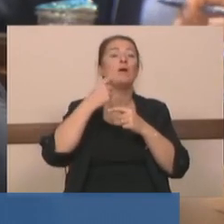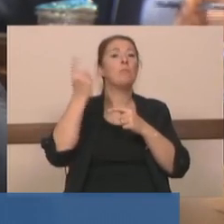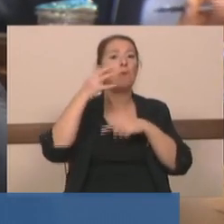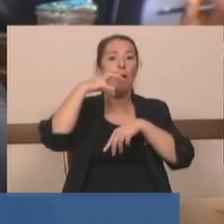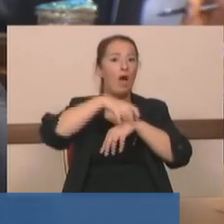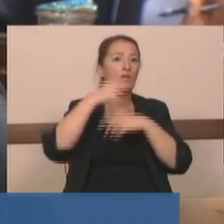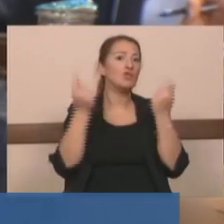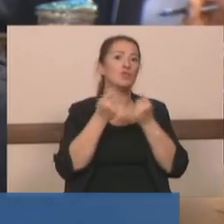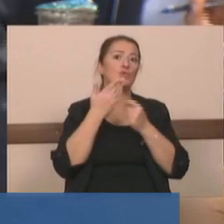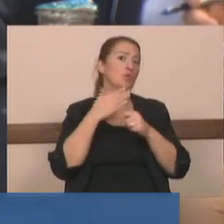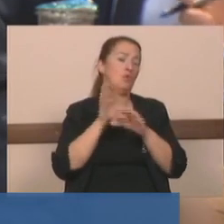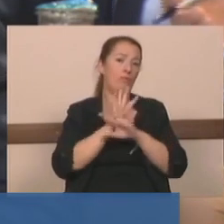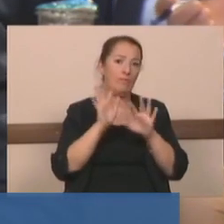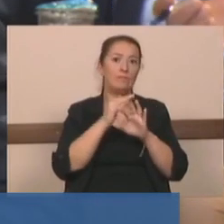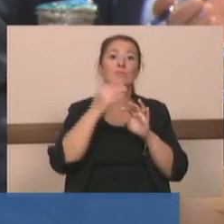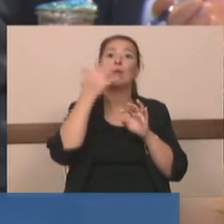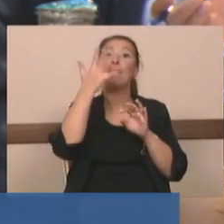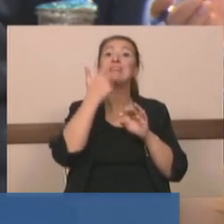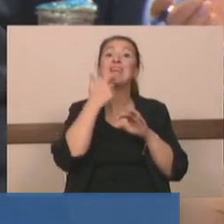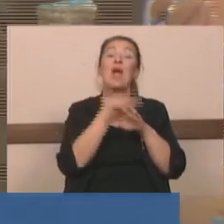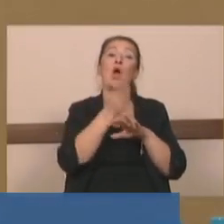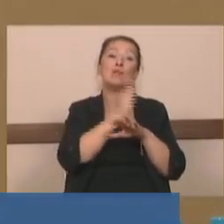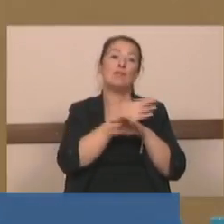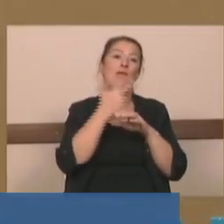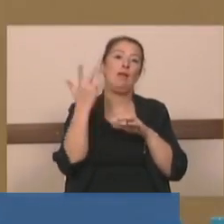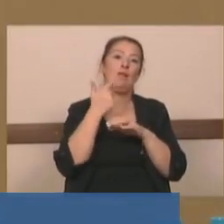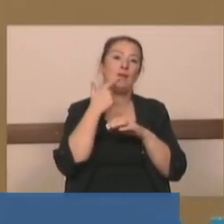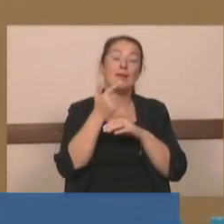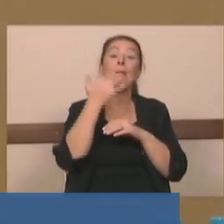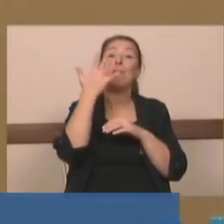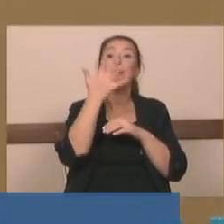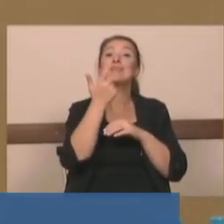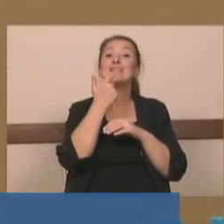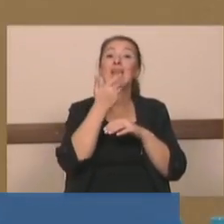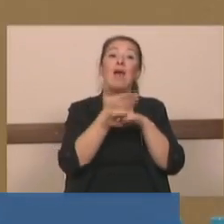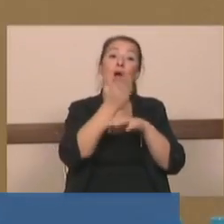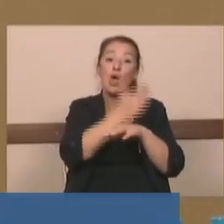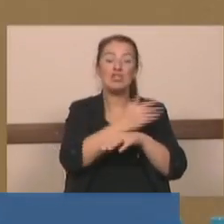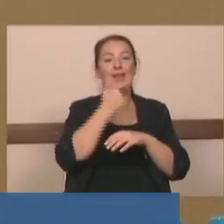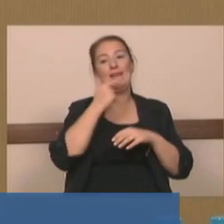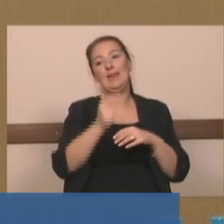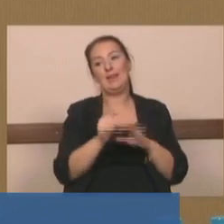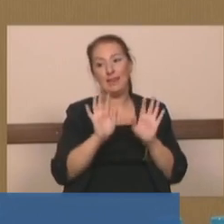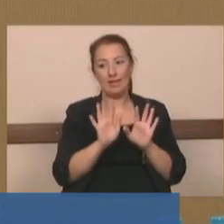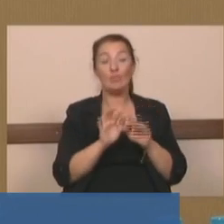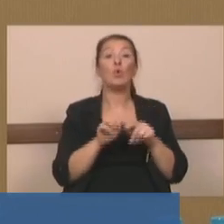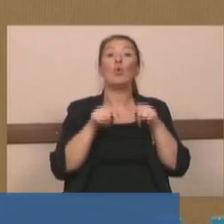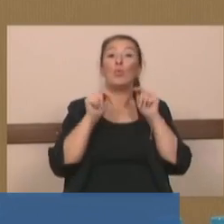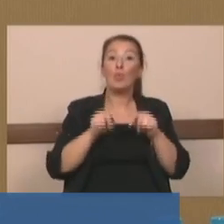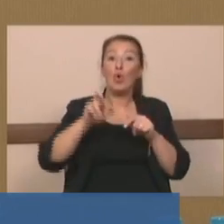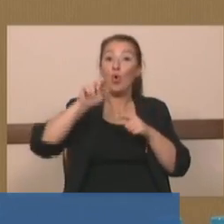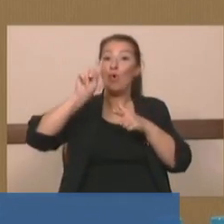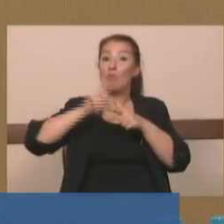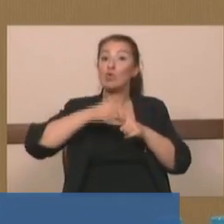yoktur. Beş yıl öncesine kadar dedim. Tevfik Bey, beş yıl öncesine kadar dedim. Bugün projenin son